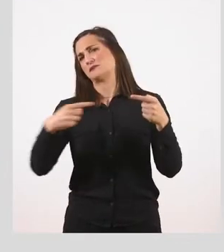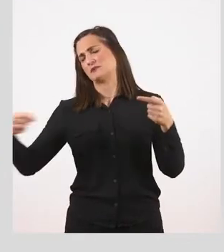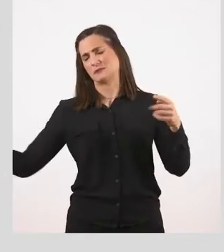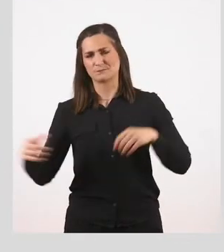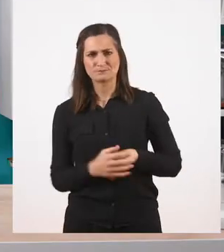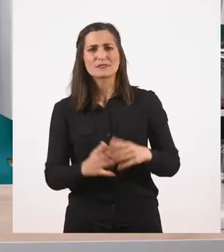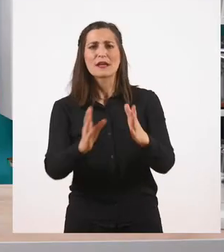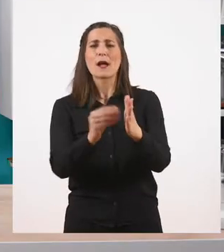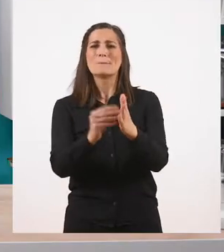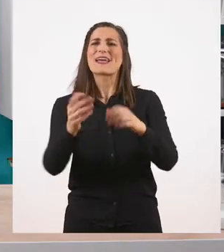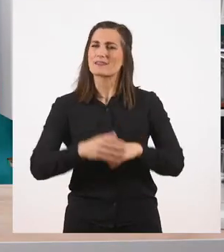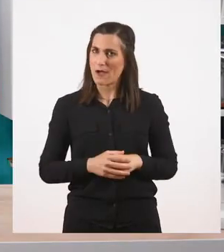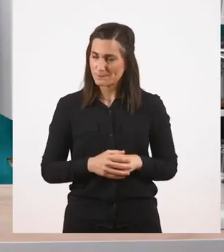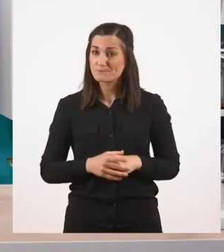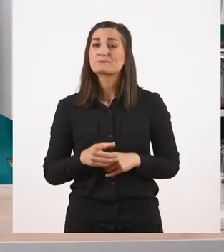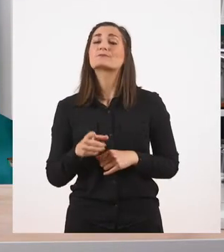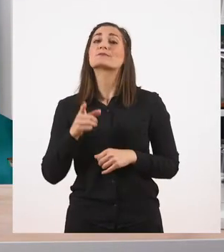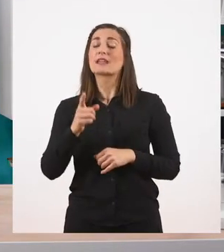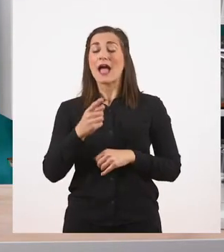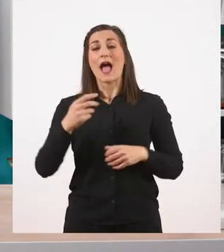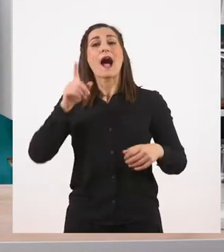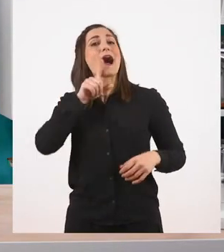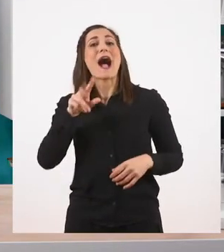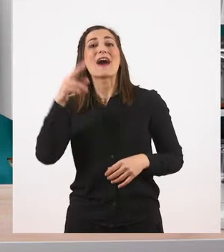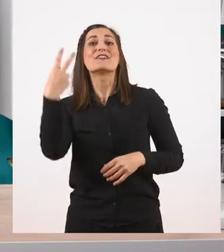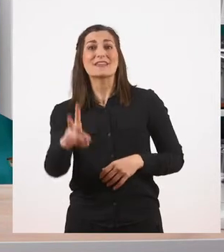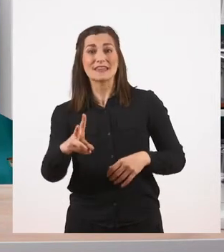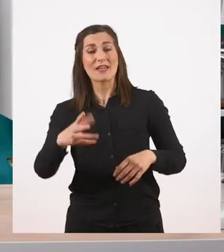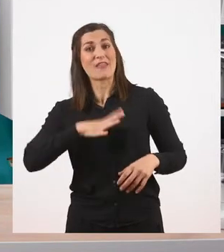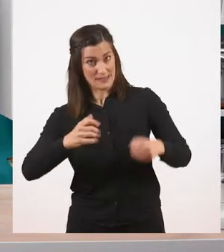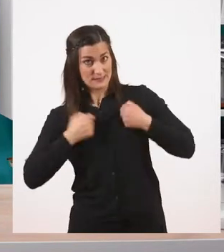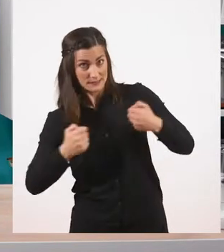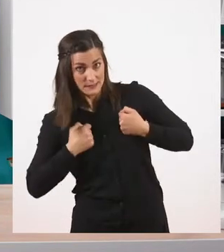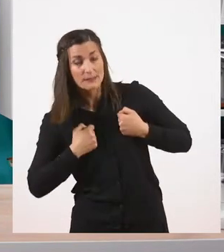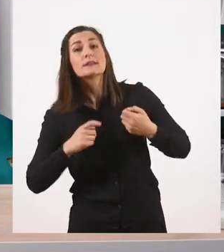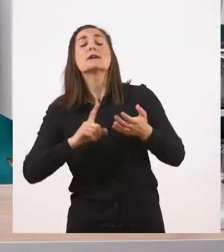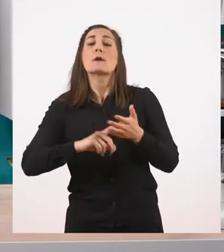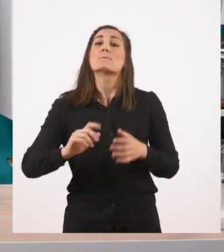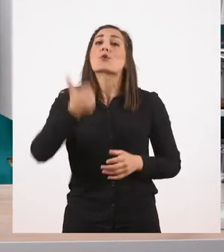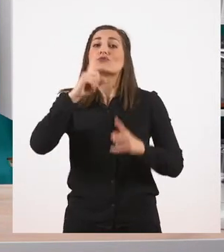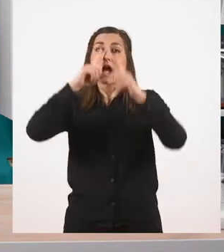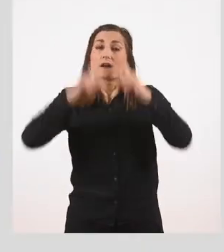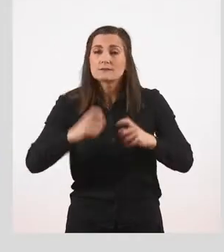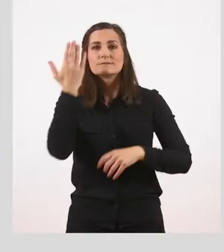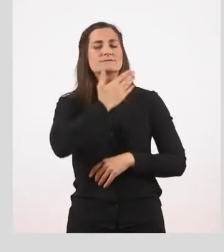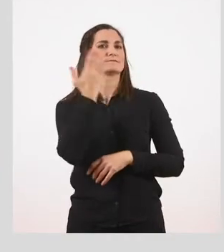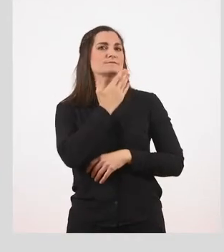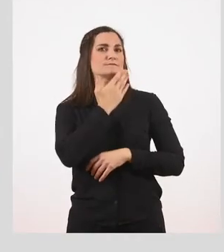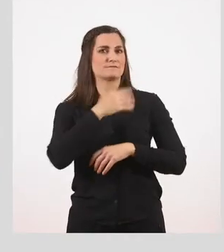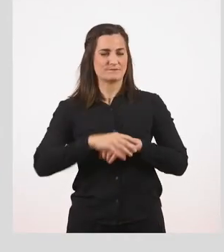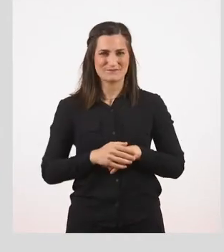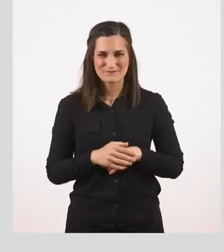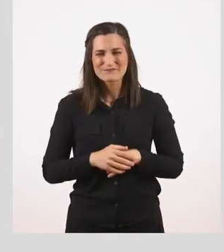Στο παράδειγμα. Θα πας να παίξεις με την αδελφή σου αφού διαβάσεις τα μαθήματά σου. Εδώ